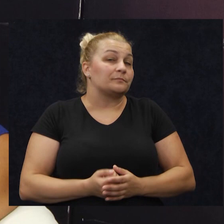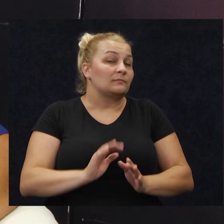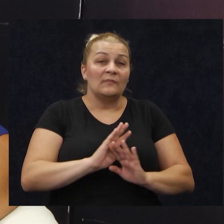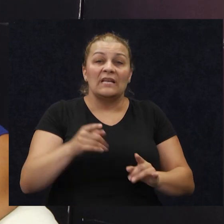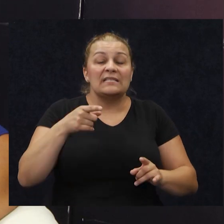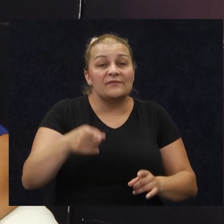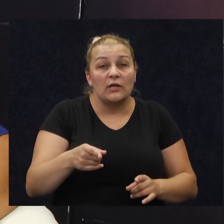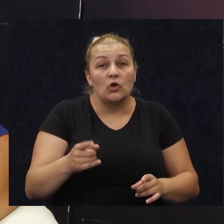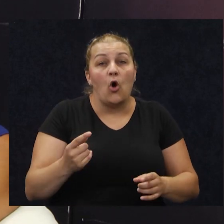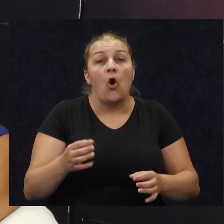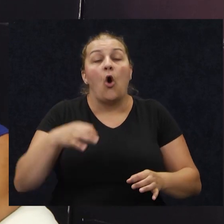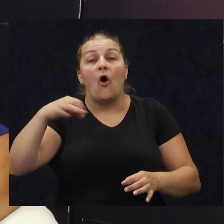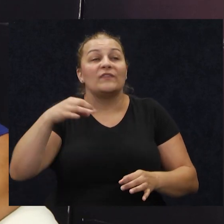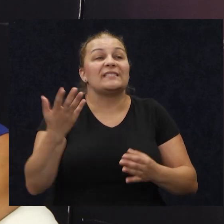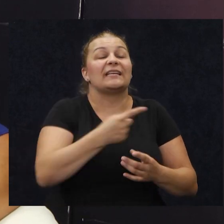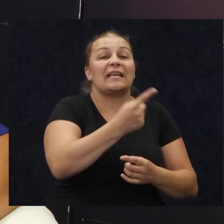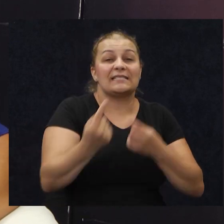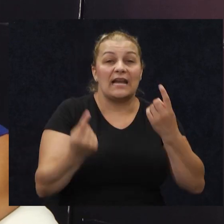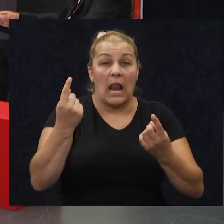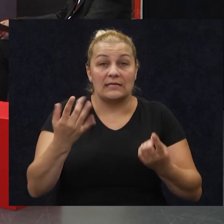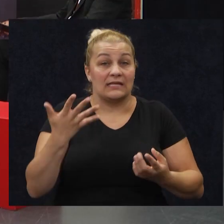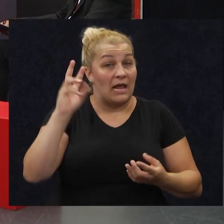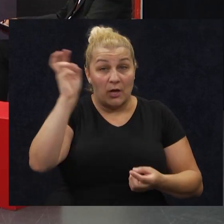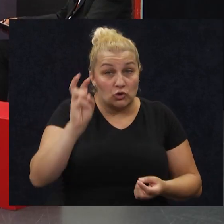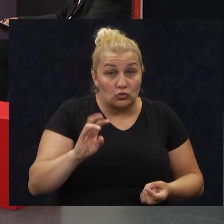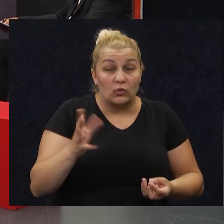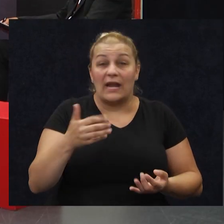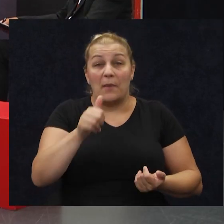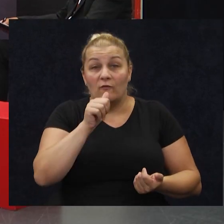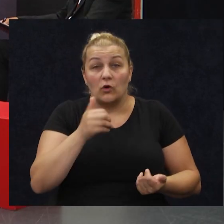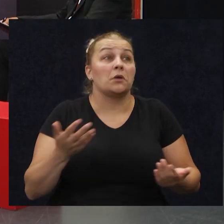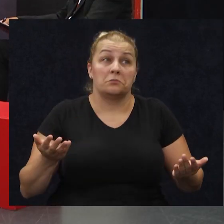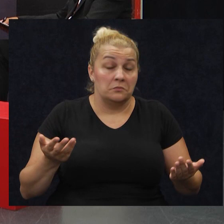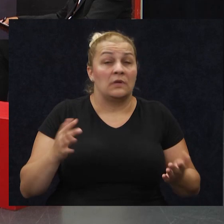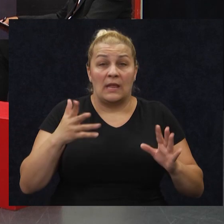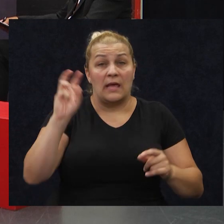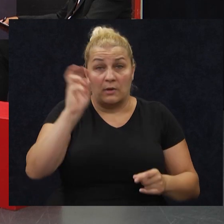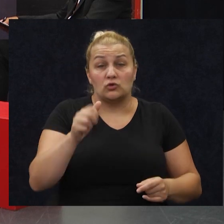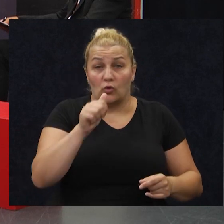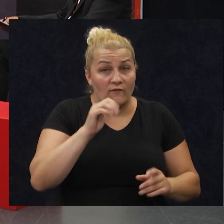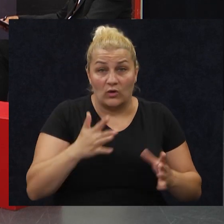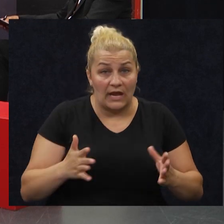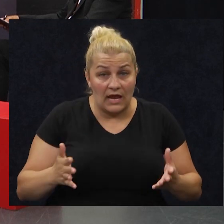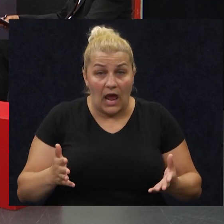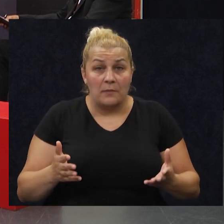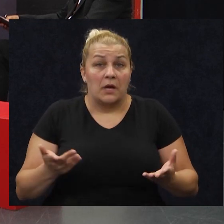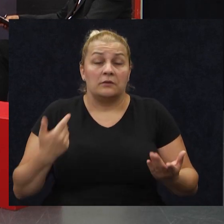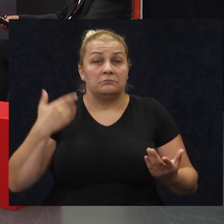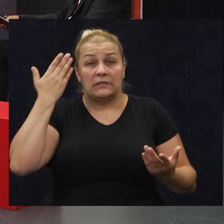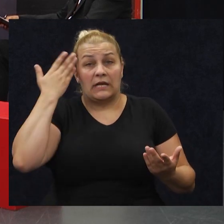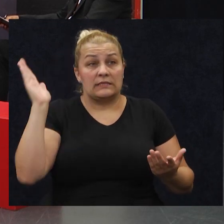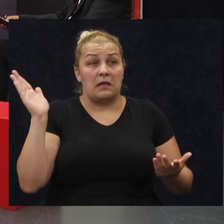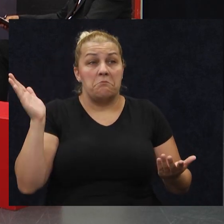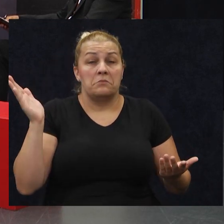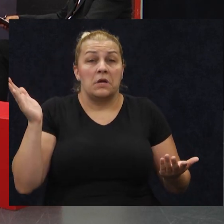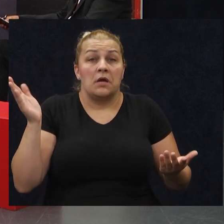to ono relativno ovisi di se nalazi. Nema struje, nema vode, kako ste to rješavali? Pa nema struje, nema vode, recimo, ne znam, ono,